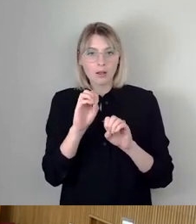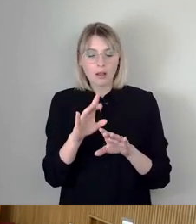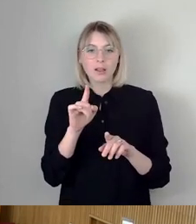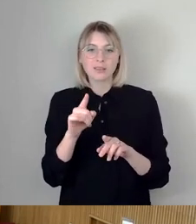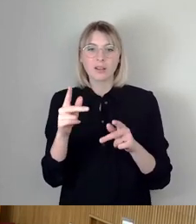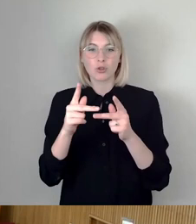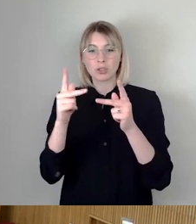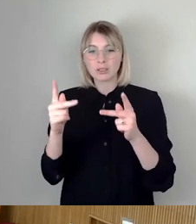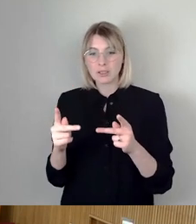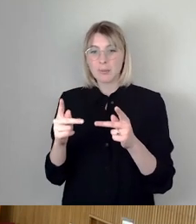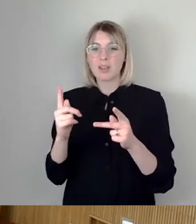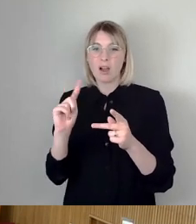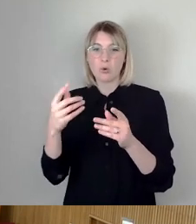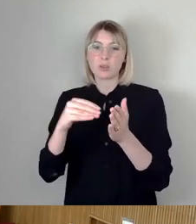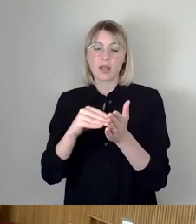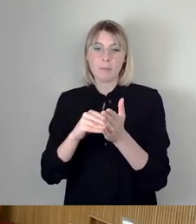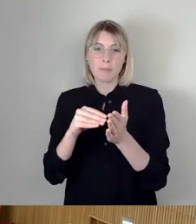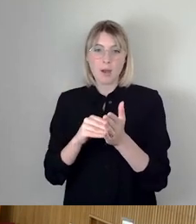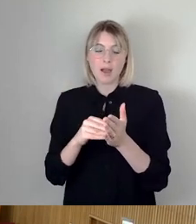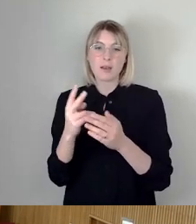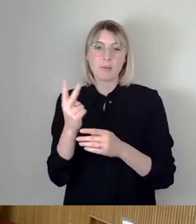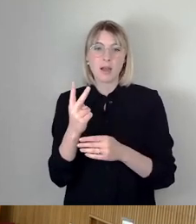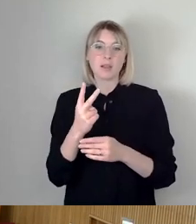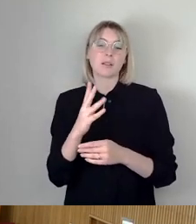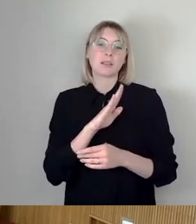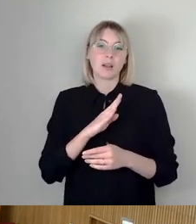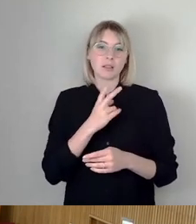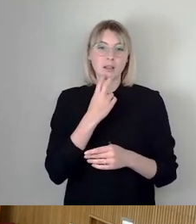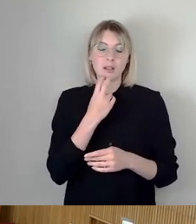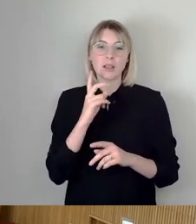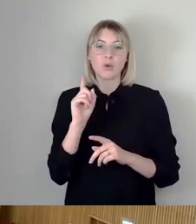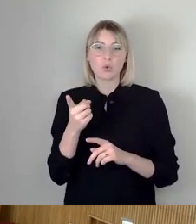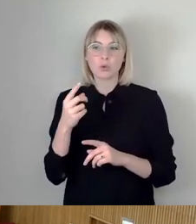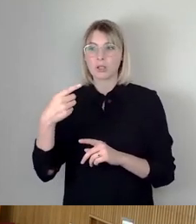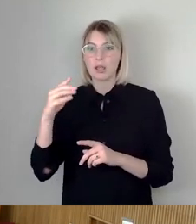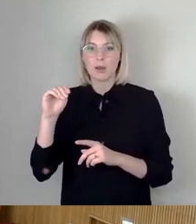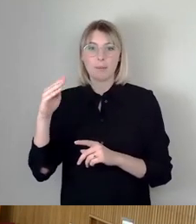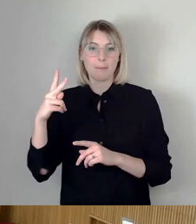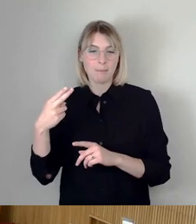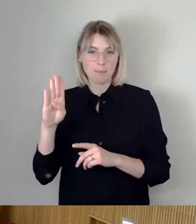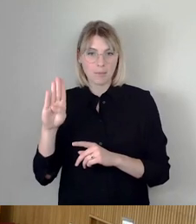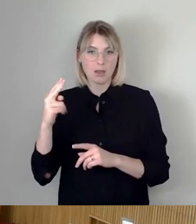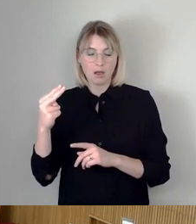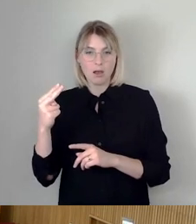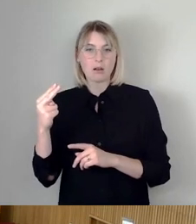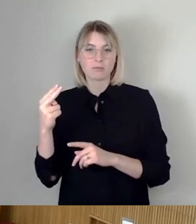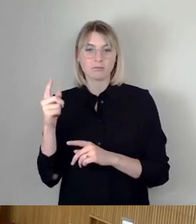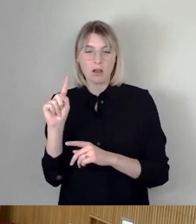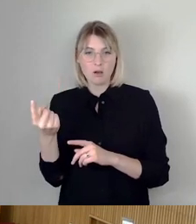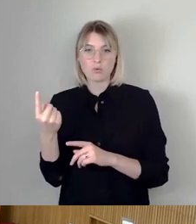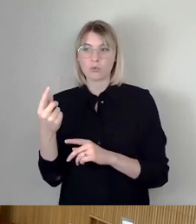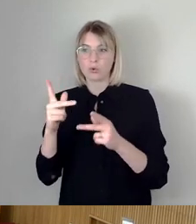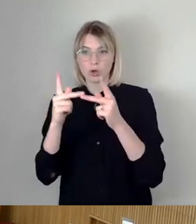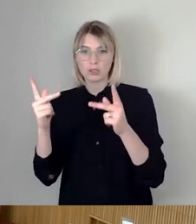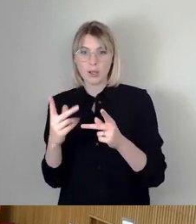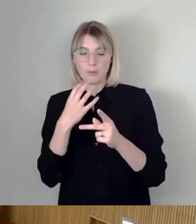Sachsenenergie plus Stesat GmbH beauftragt worden sind, dort Überlegungen beziehungsweise Konzepte vorzulegen. Das ist also ein